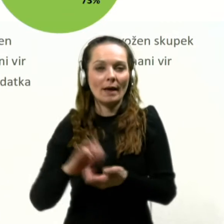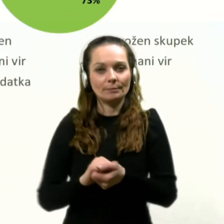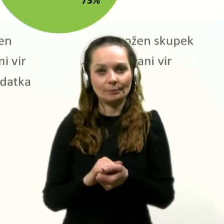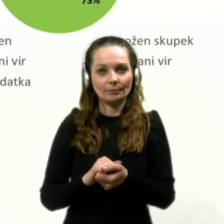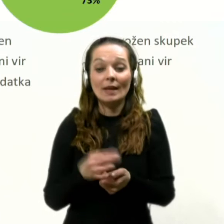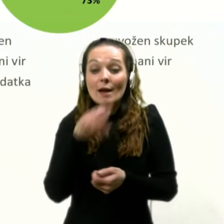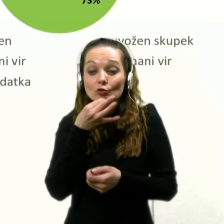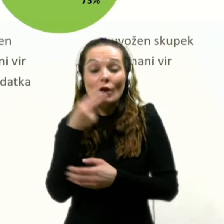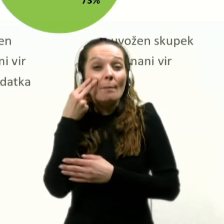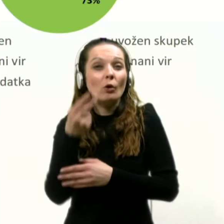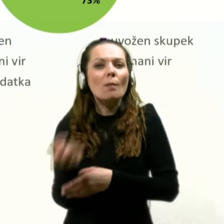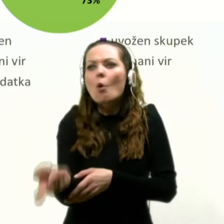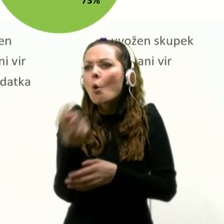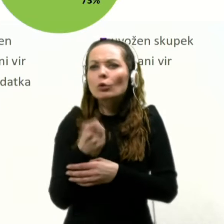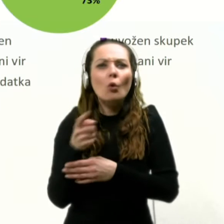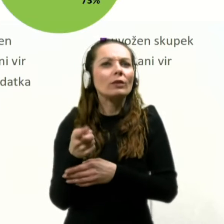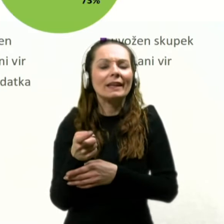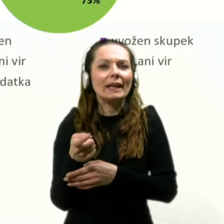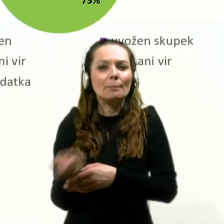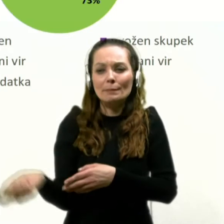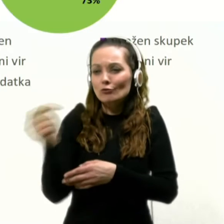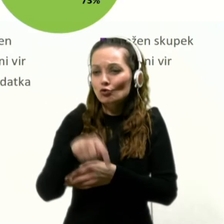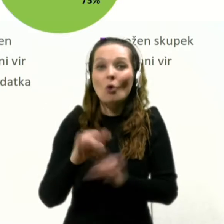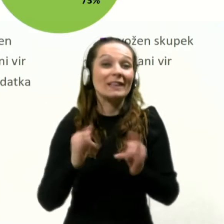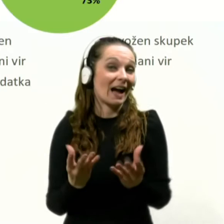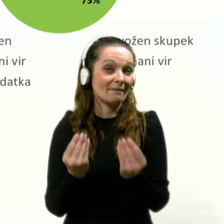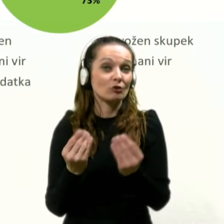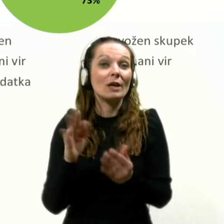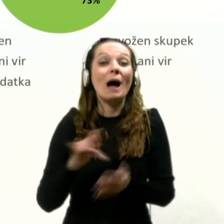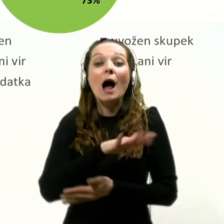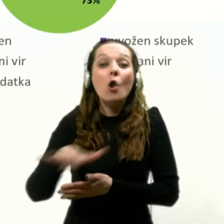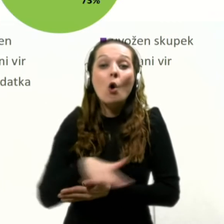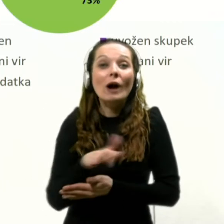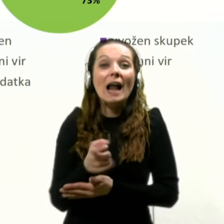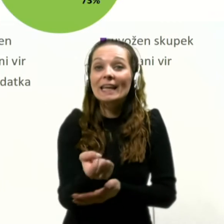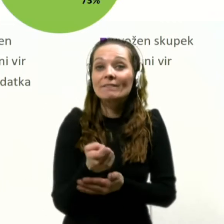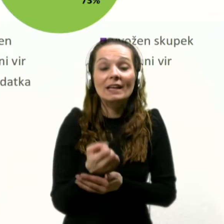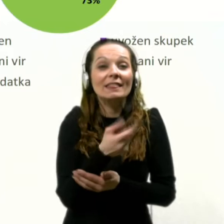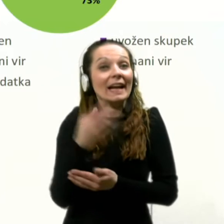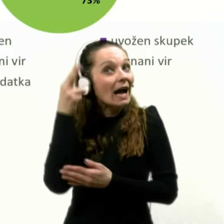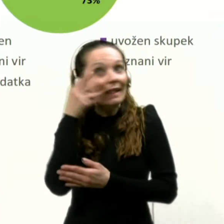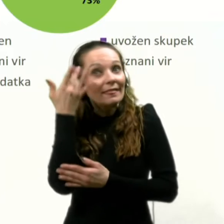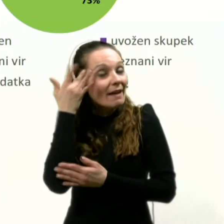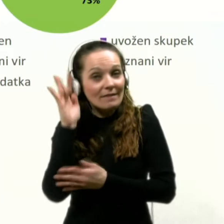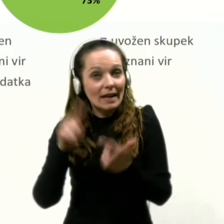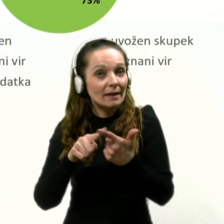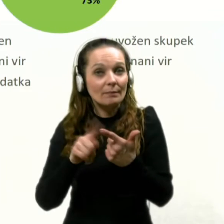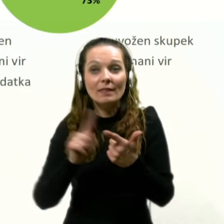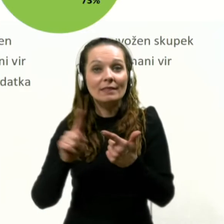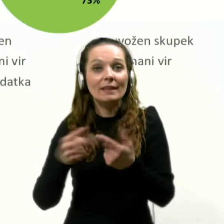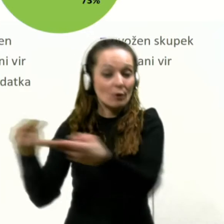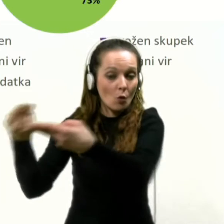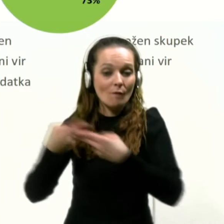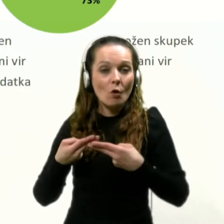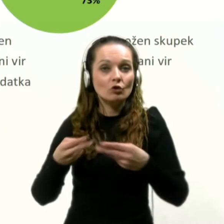Če pogledamo, odkot so ti viri prišli, večinama imamo lokalni vir, nekaj je neznanega, torej ni uvoženih